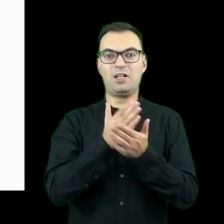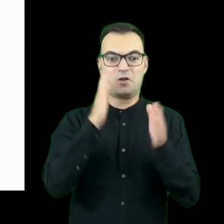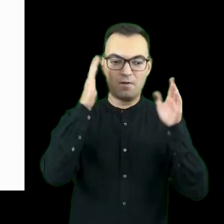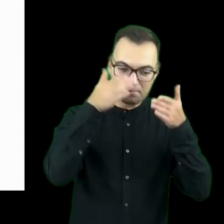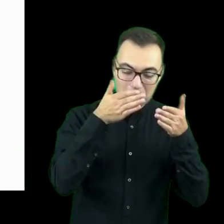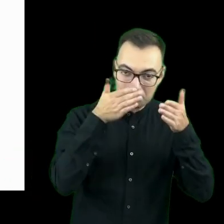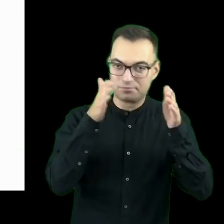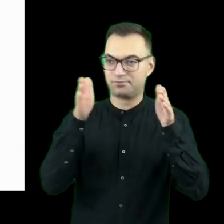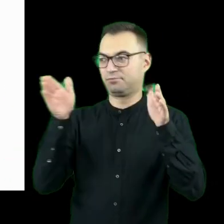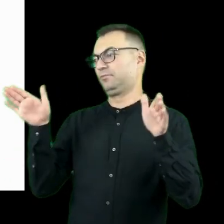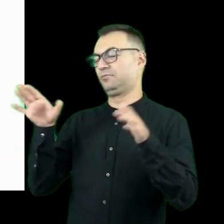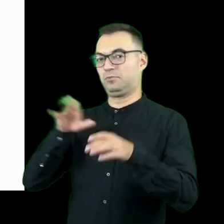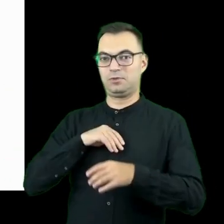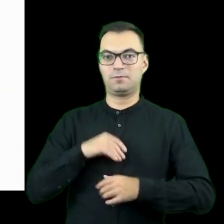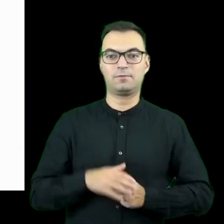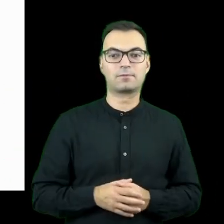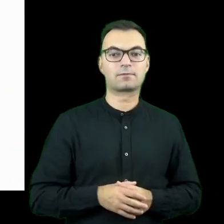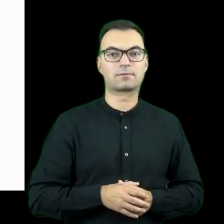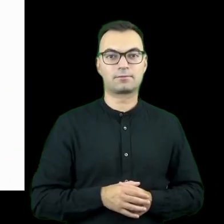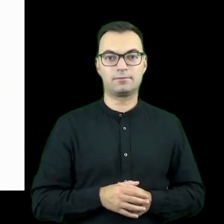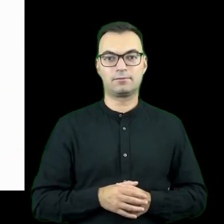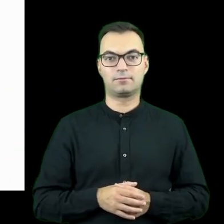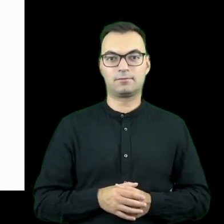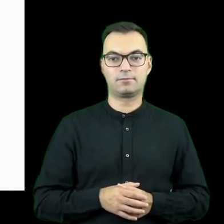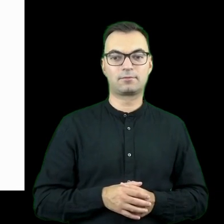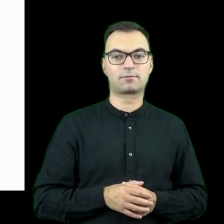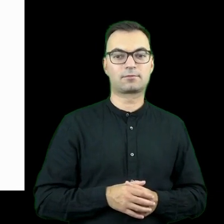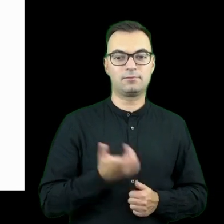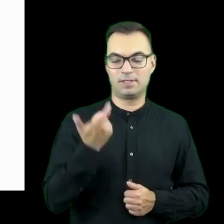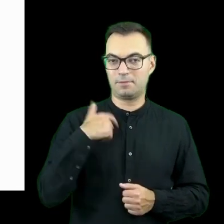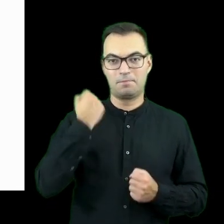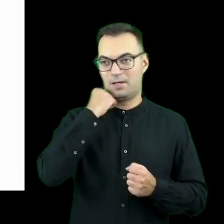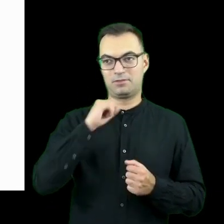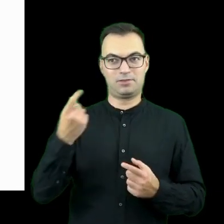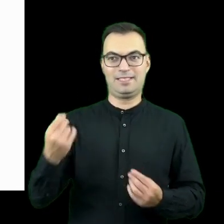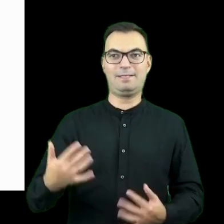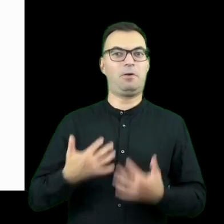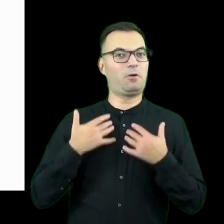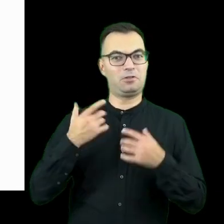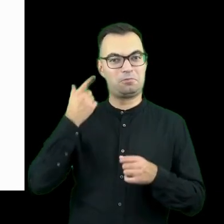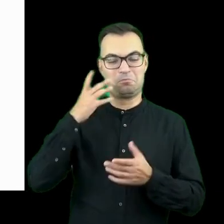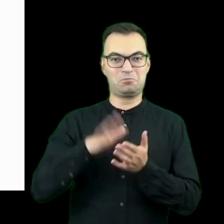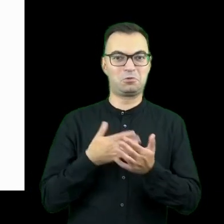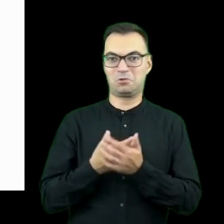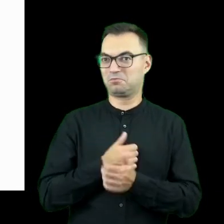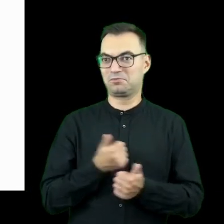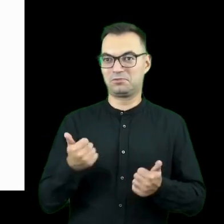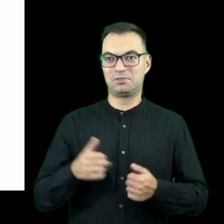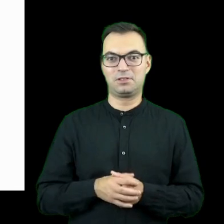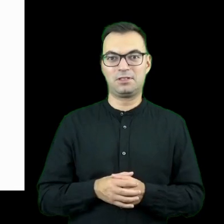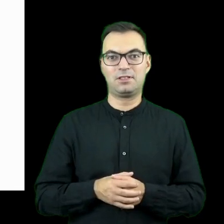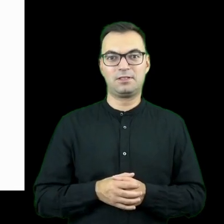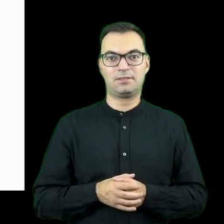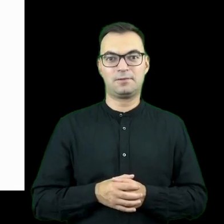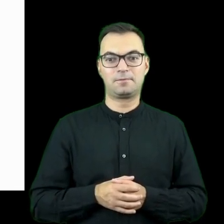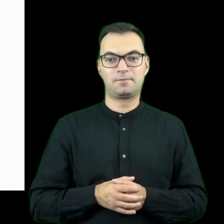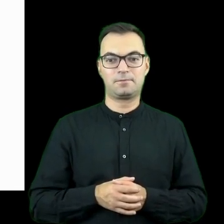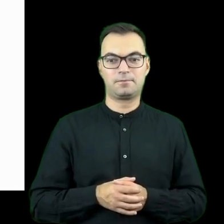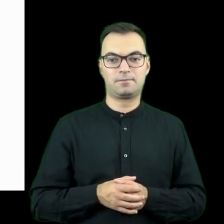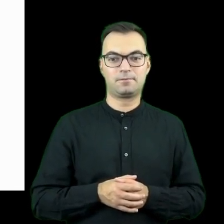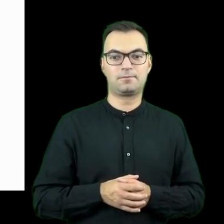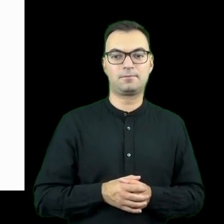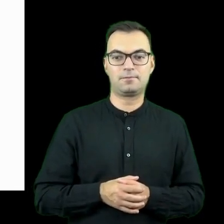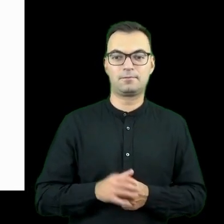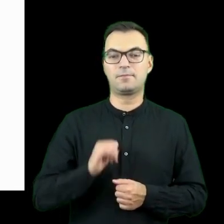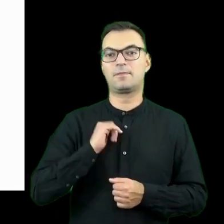zastosowaniach. Dla mnie jest bardzo inspirujący przykład, który pokazuje, że to założenie tego, żeby